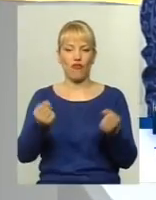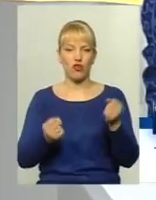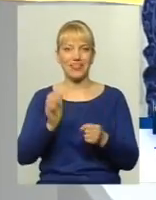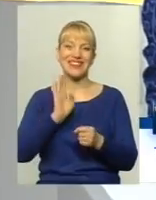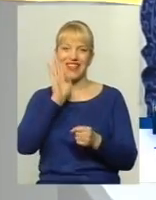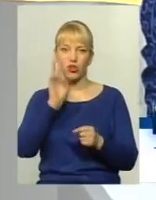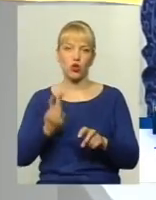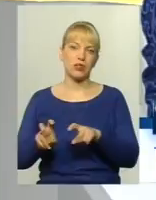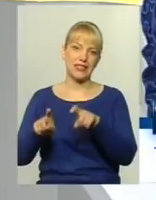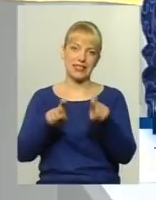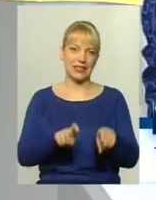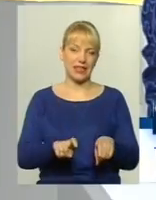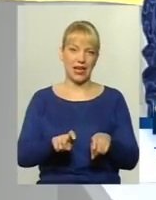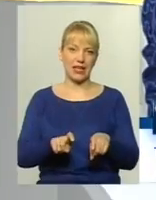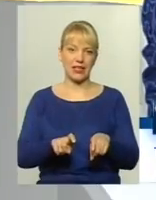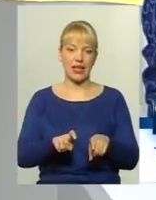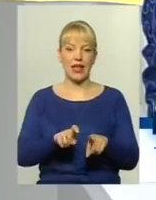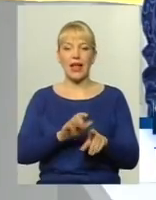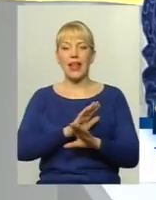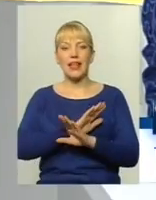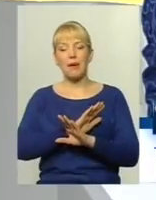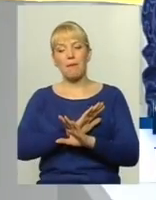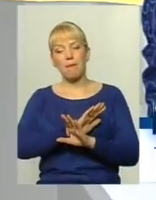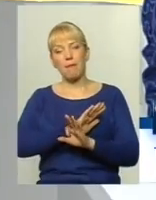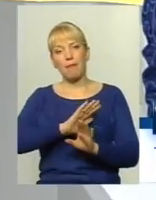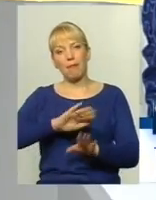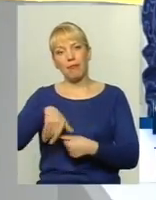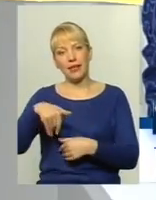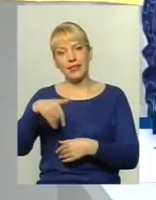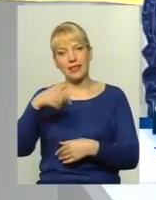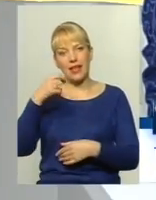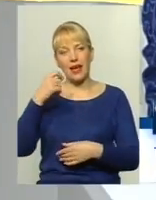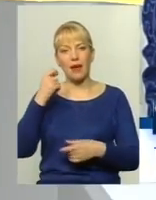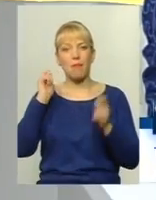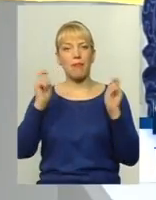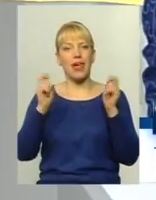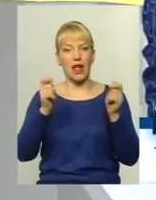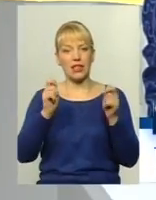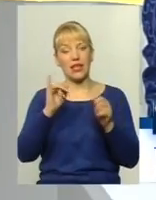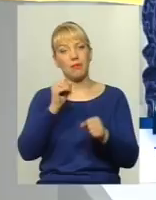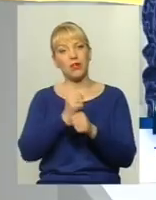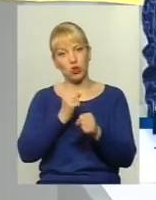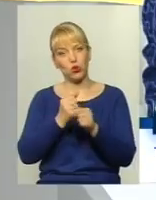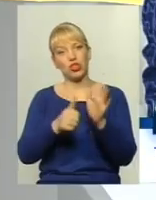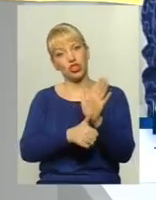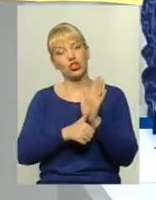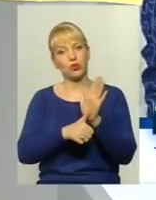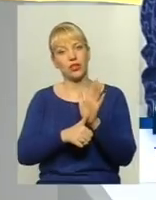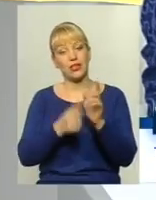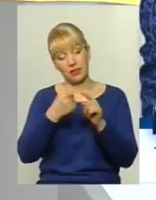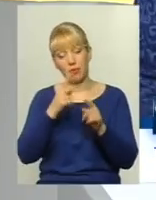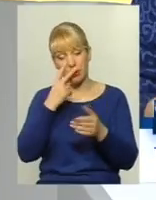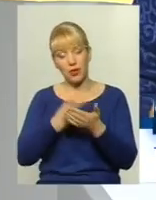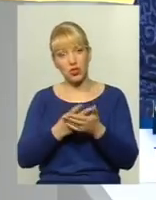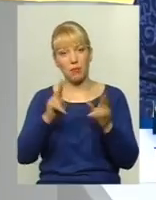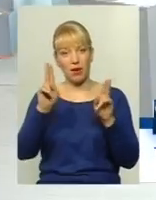сідає не після п'янки і працює не більше шести годин, як це передбачено управлением. Будь ласка, дайте